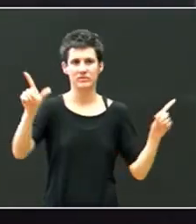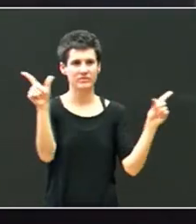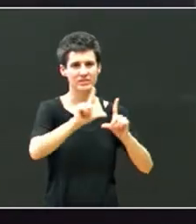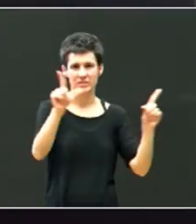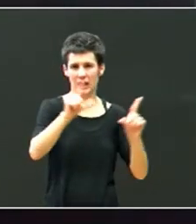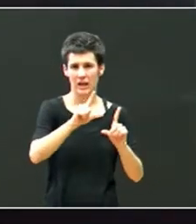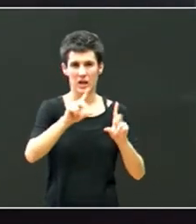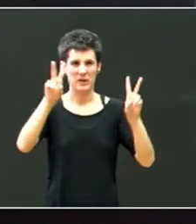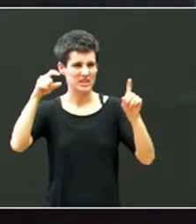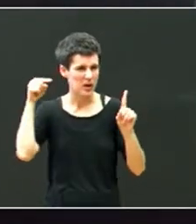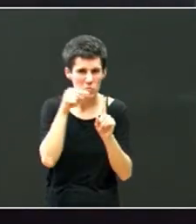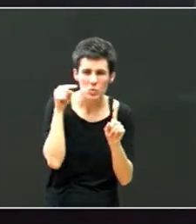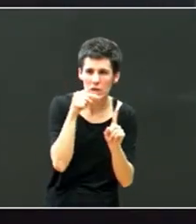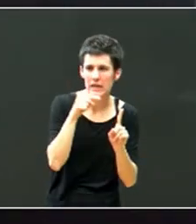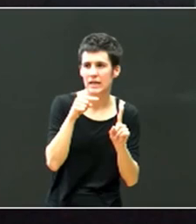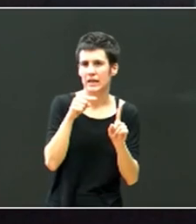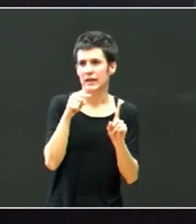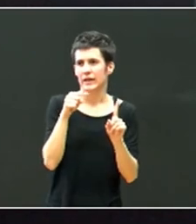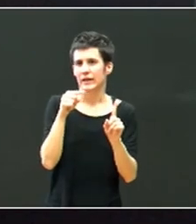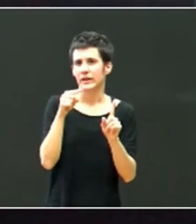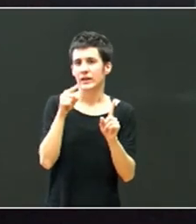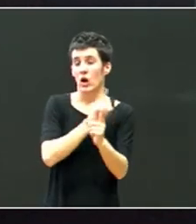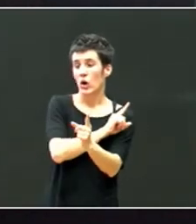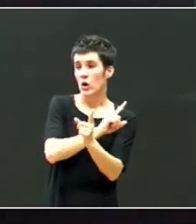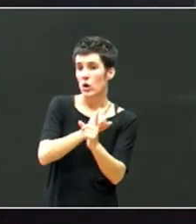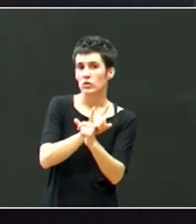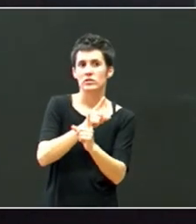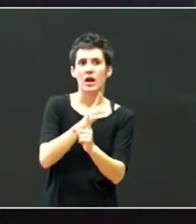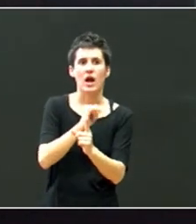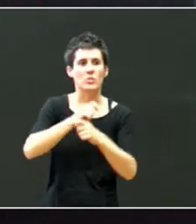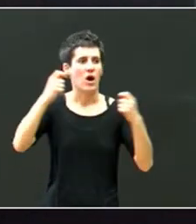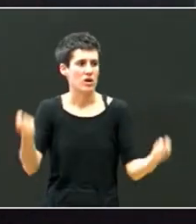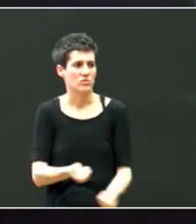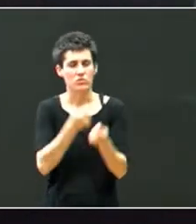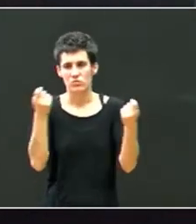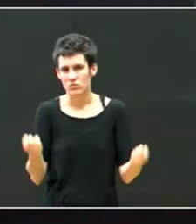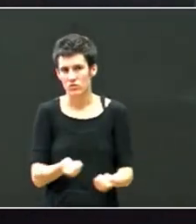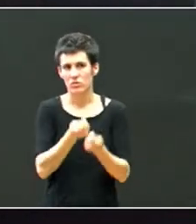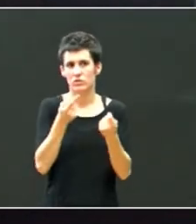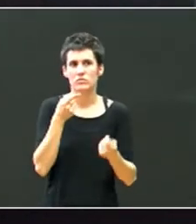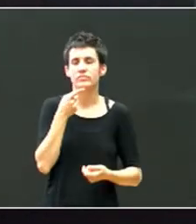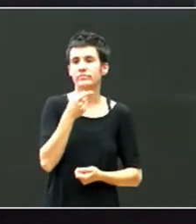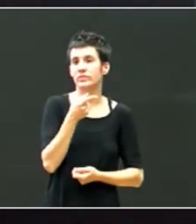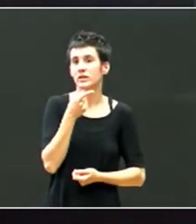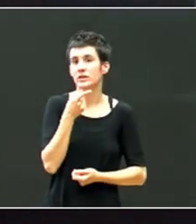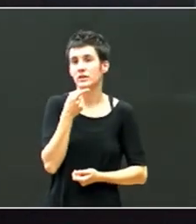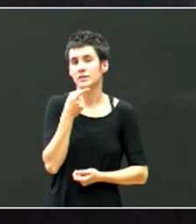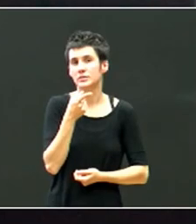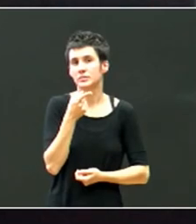bulineko aurka, zea badaukogu, ba, anunzioak, eta, hor, ematen dira, hori,